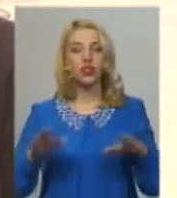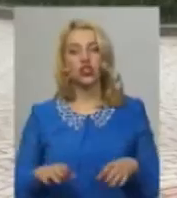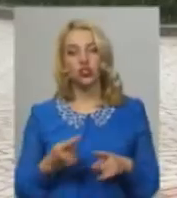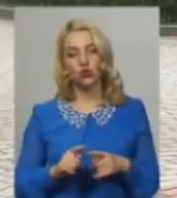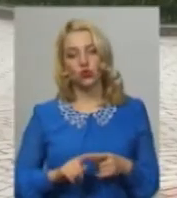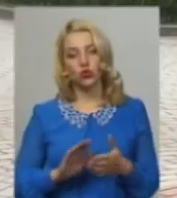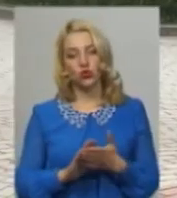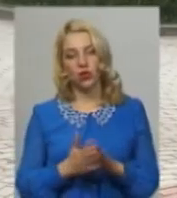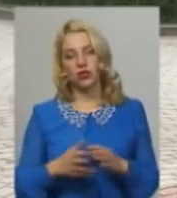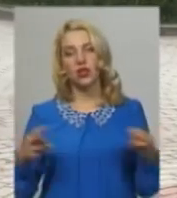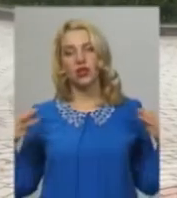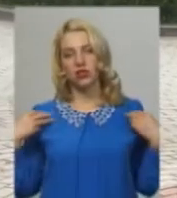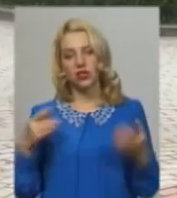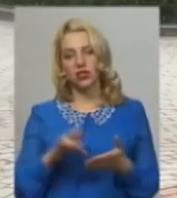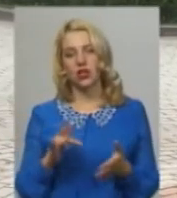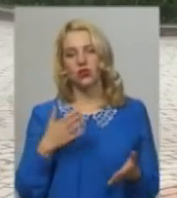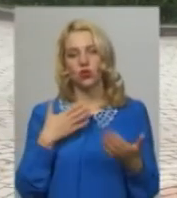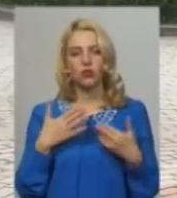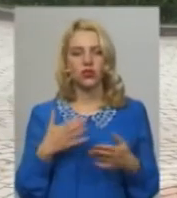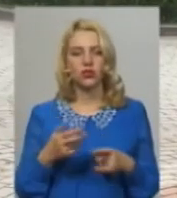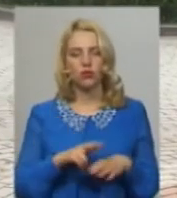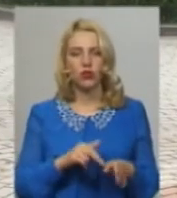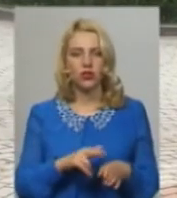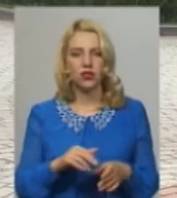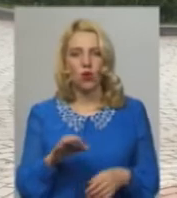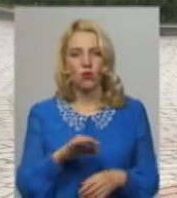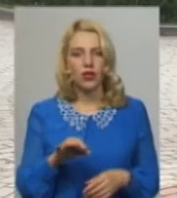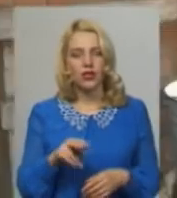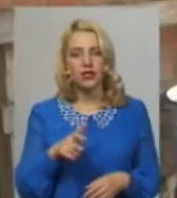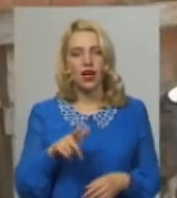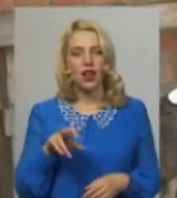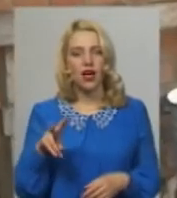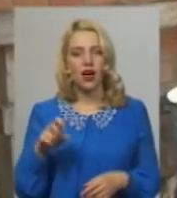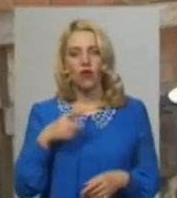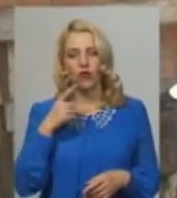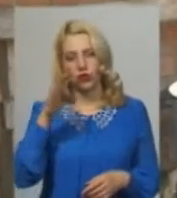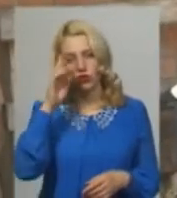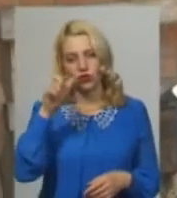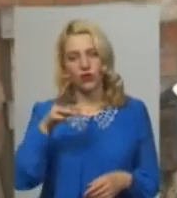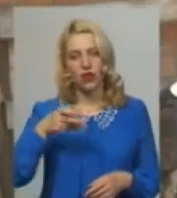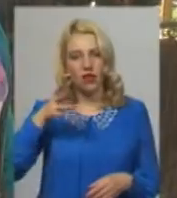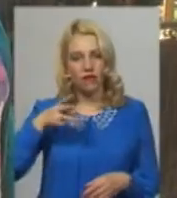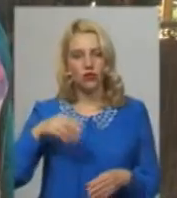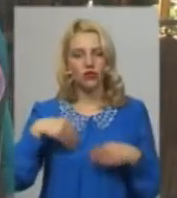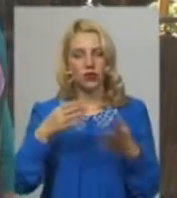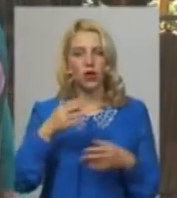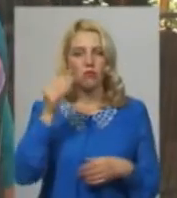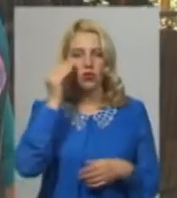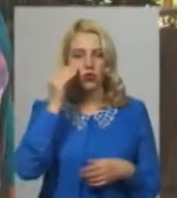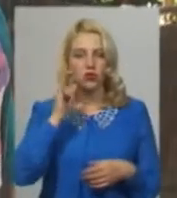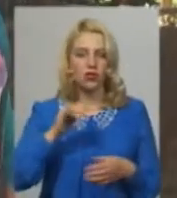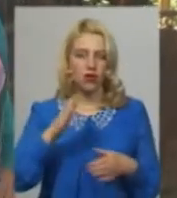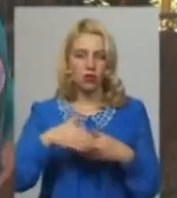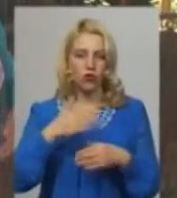ситуацію. Начальниця сектору комунікації поліції в області Інна Глега каже, що чоловіку на відео правоохоронці винесли підозру. Міру покарання